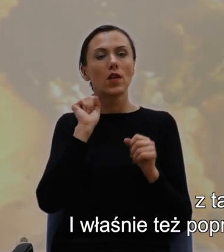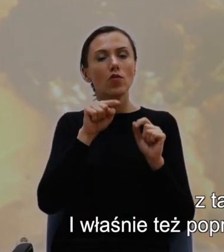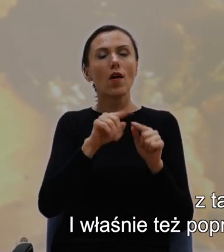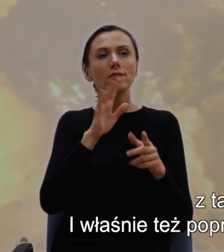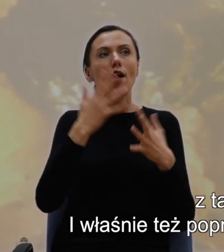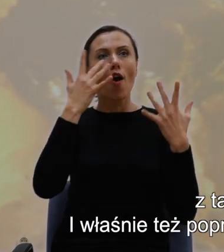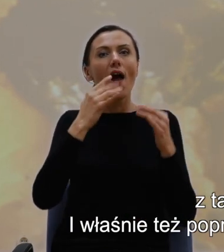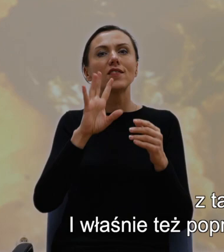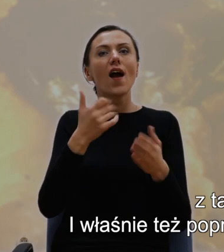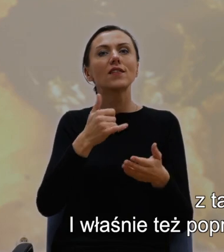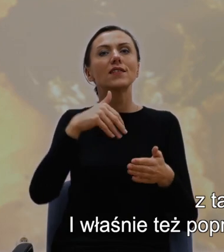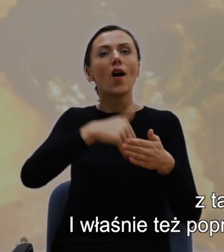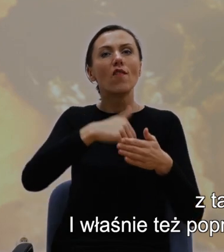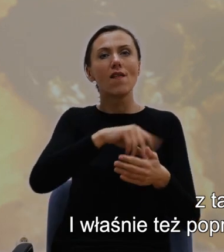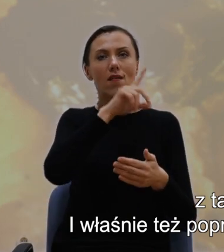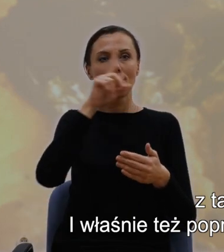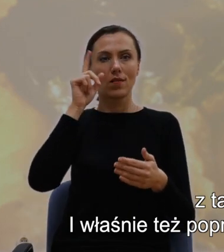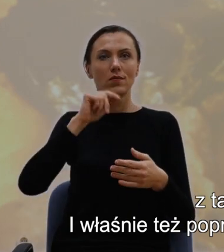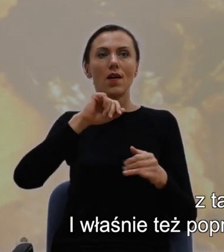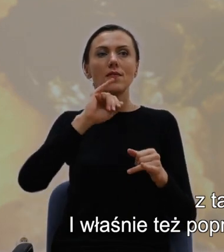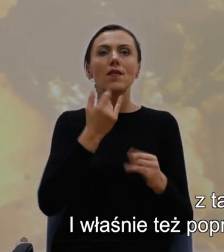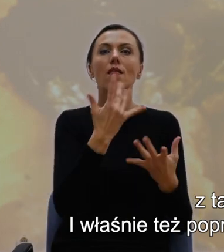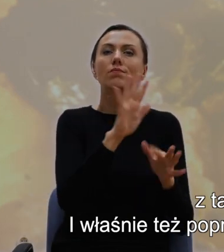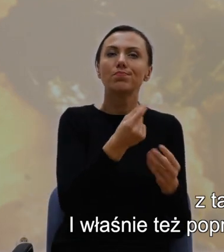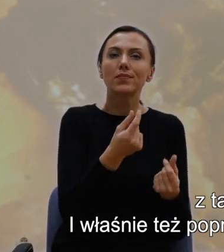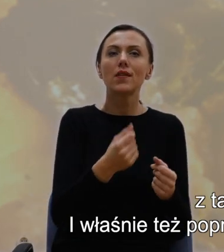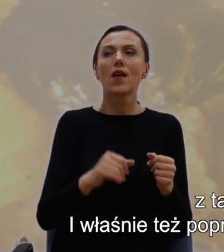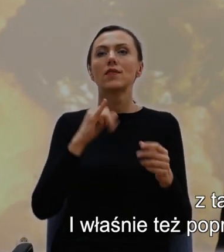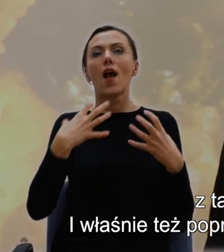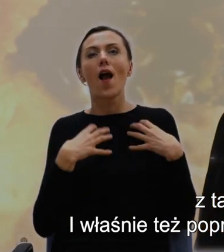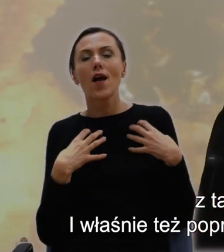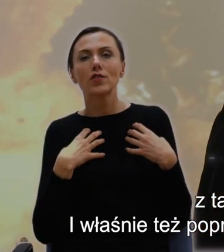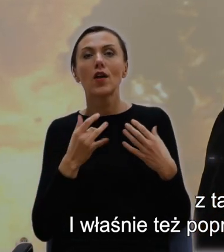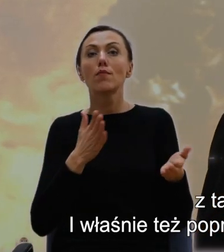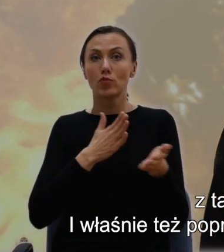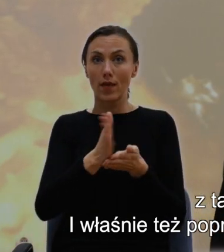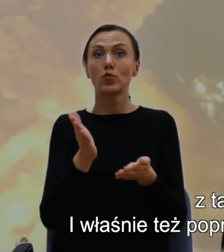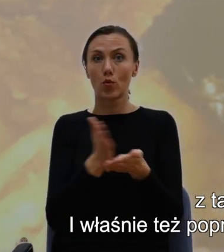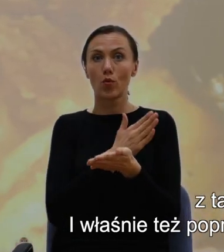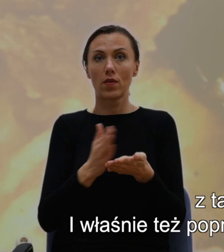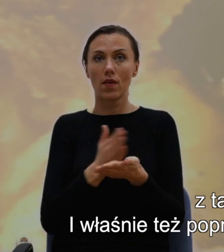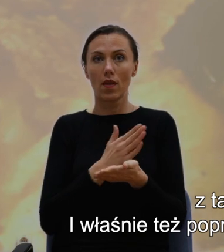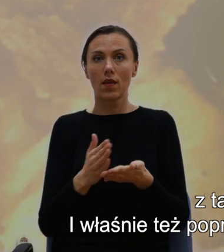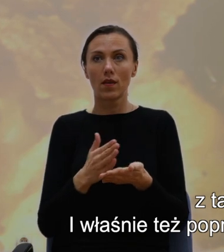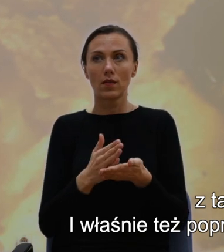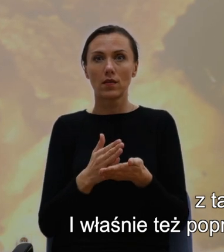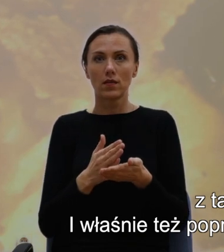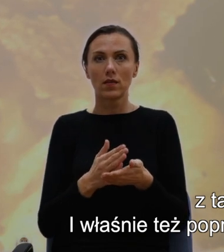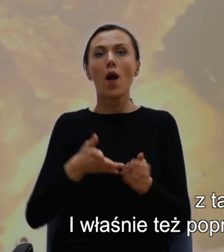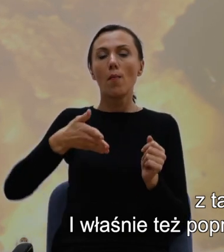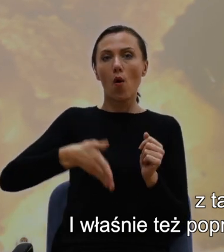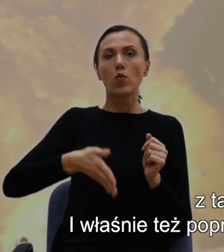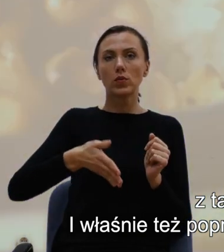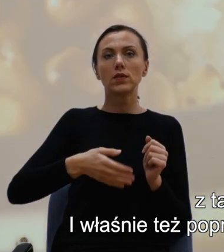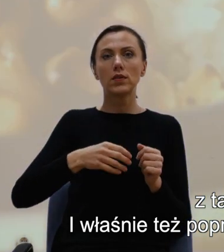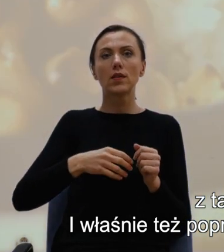I właśnie też poprzez kuchnię południe celebruje